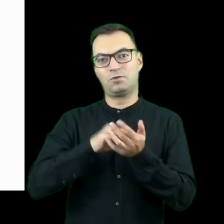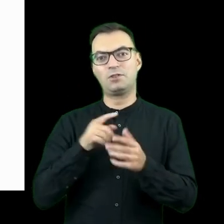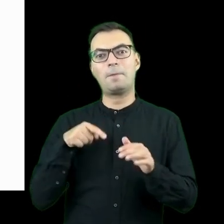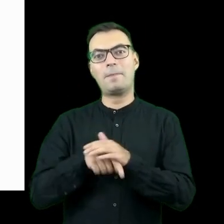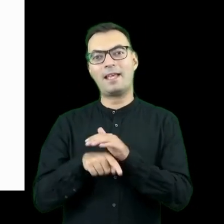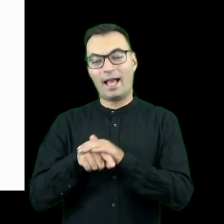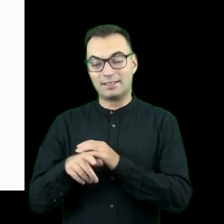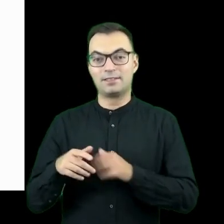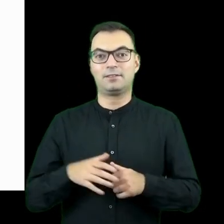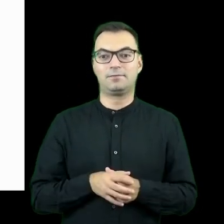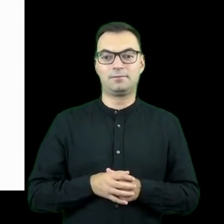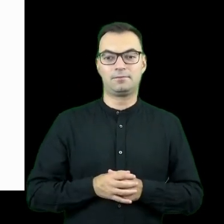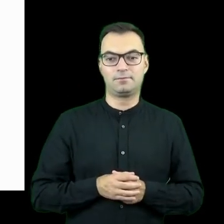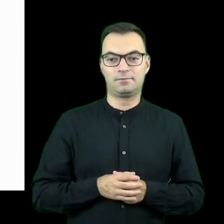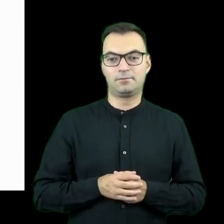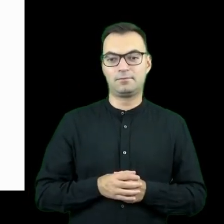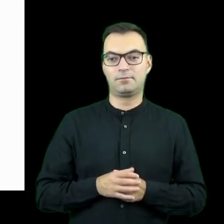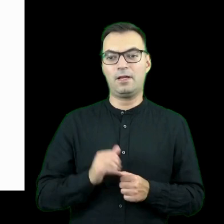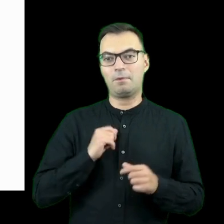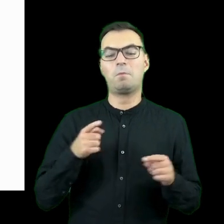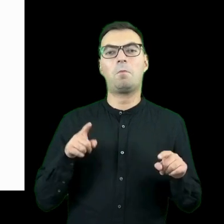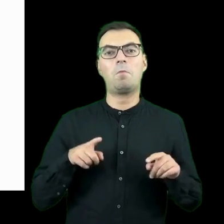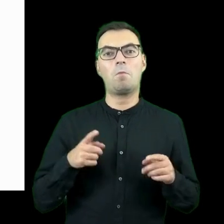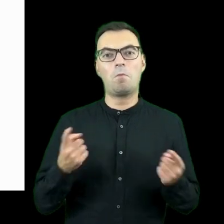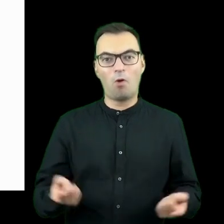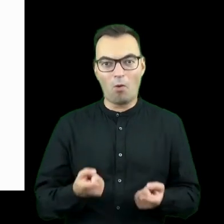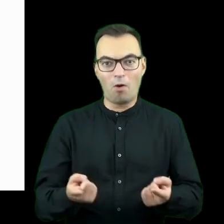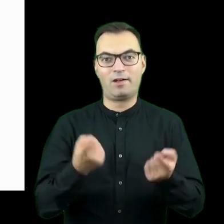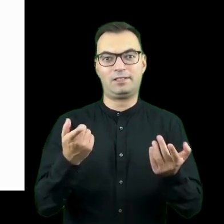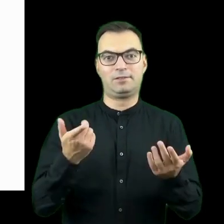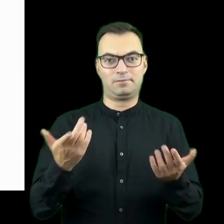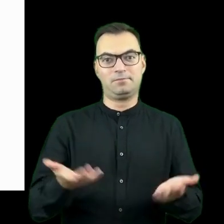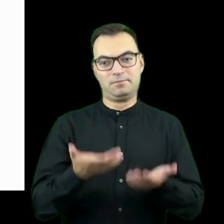wykorzystywaniem tego konceptu do jakby popularyzacji takich